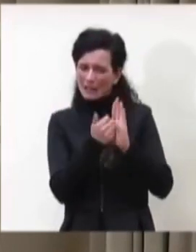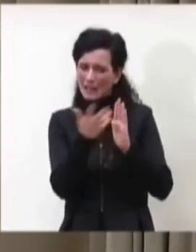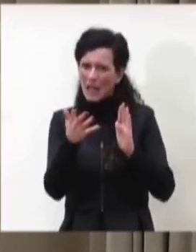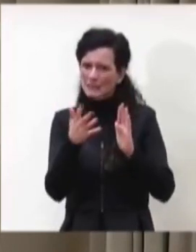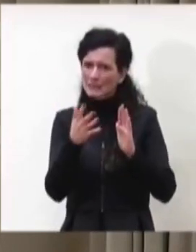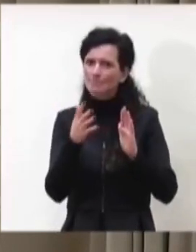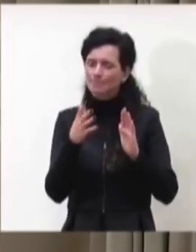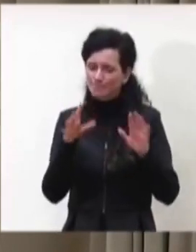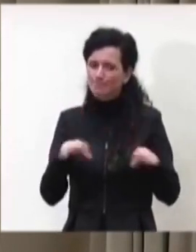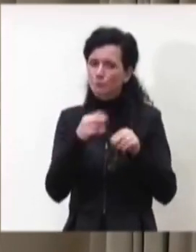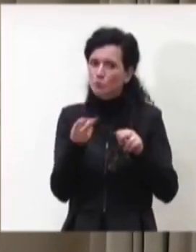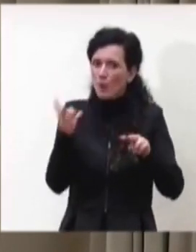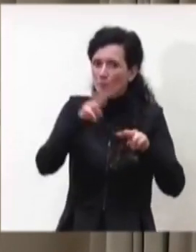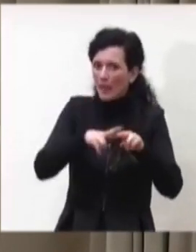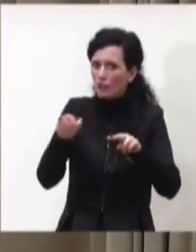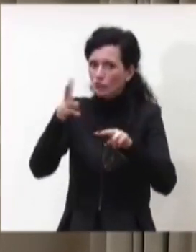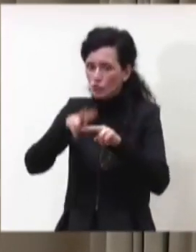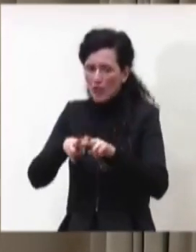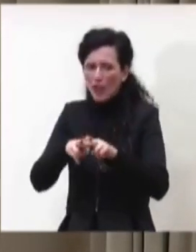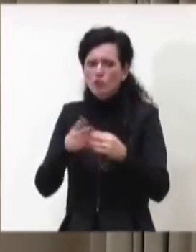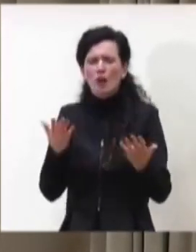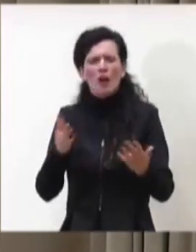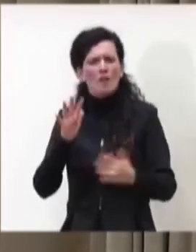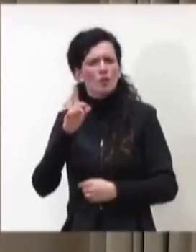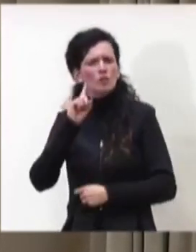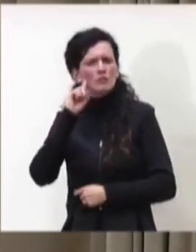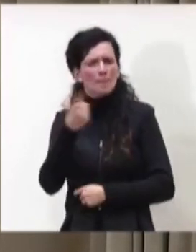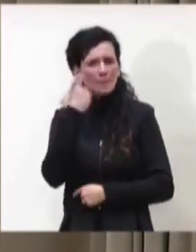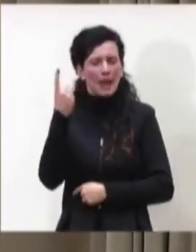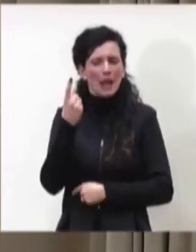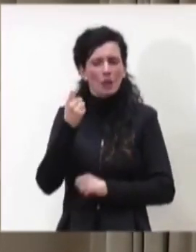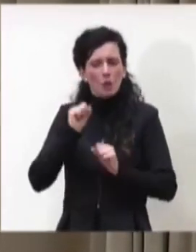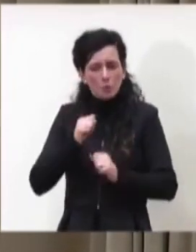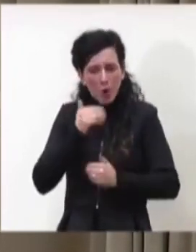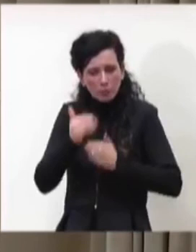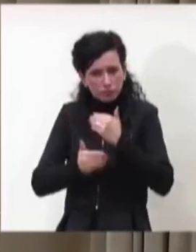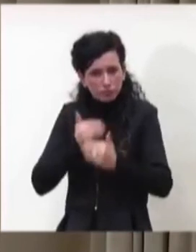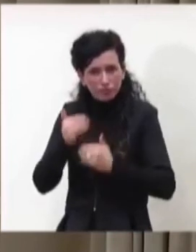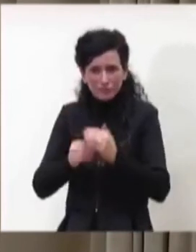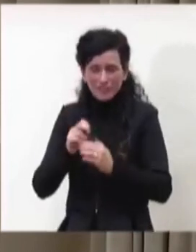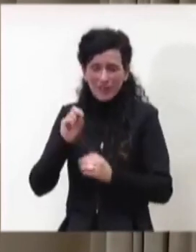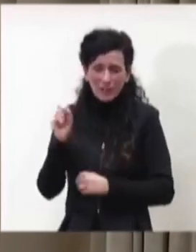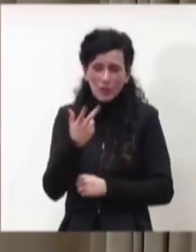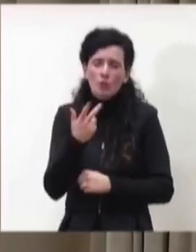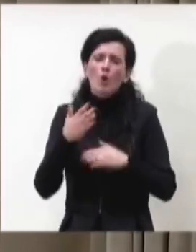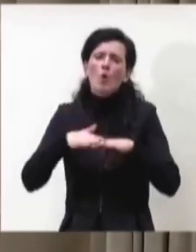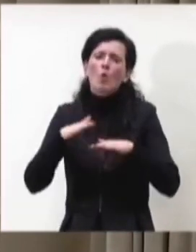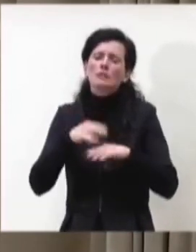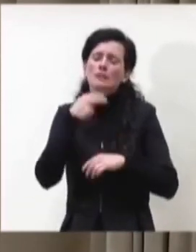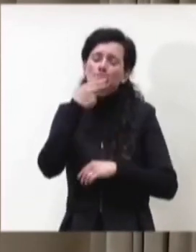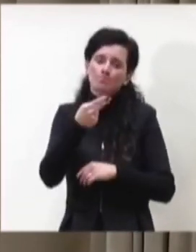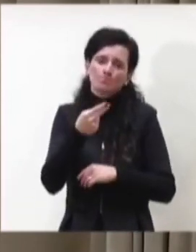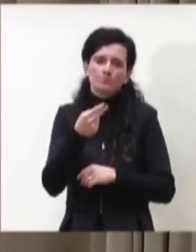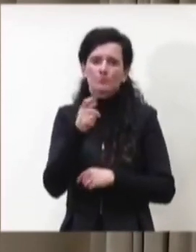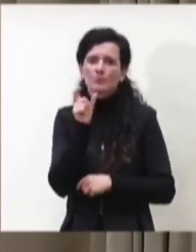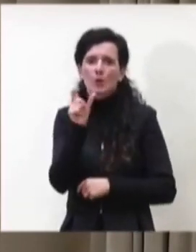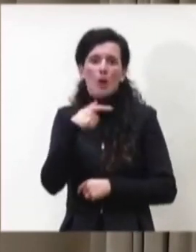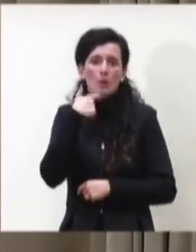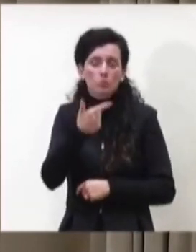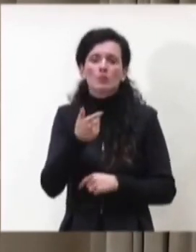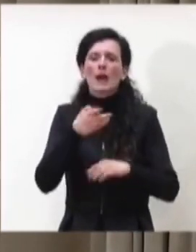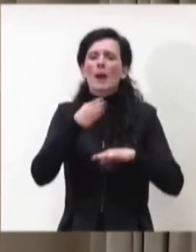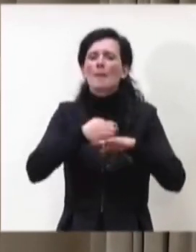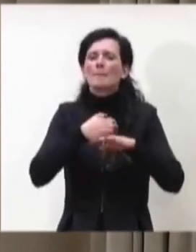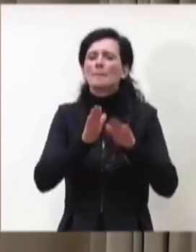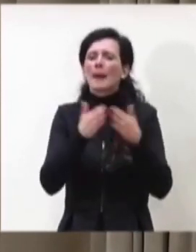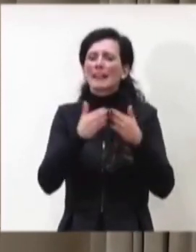accelerare eventualmente se è possibile sul cosiddetto non dico patentino che è un termine brutto per i vaccinati perché il paese non si può fermare